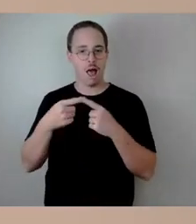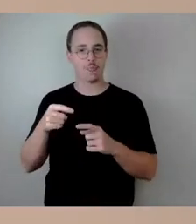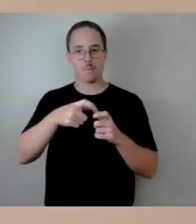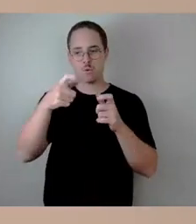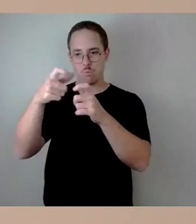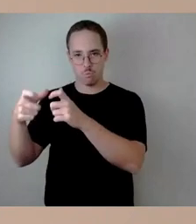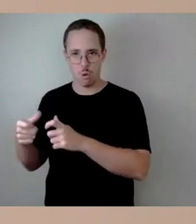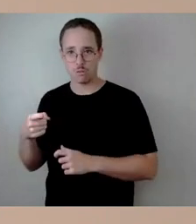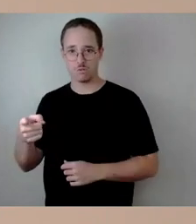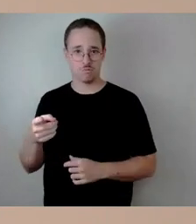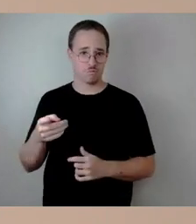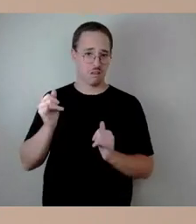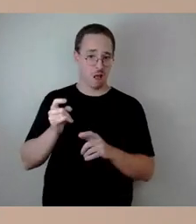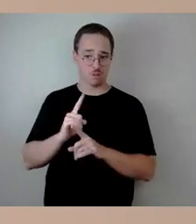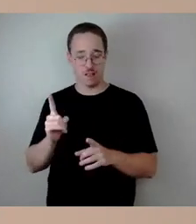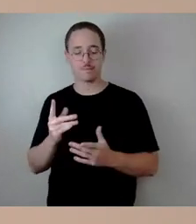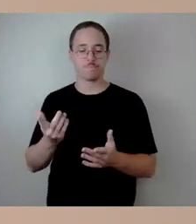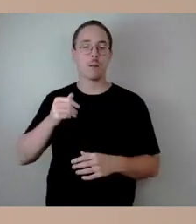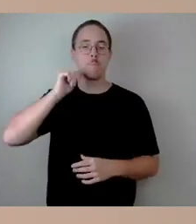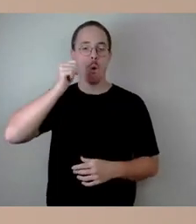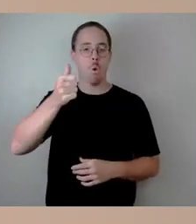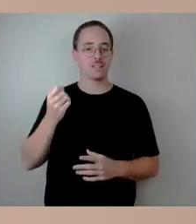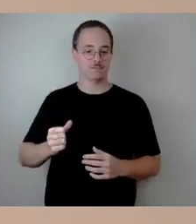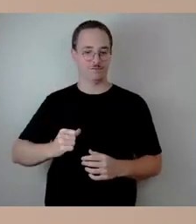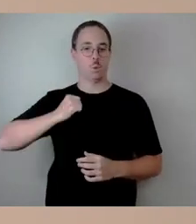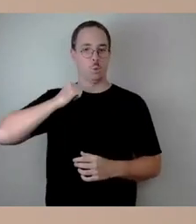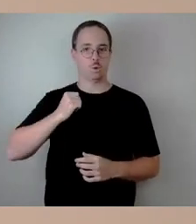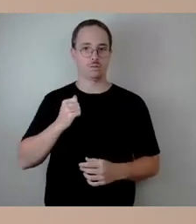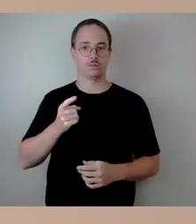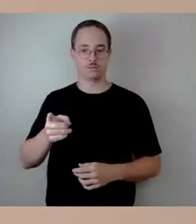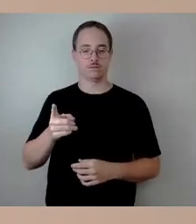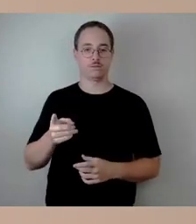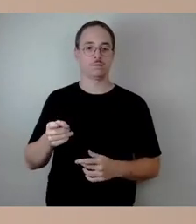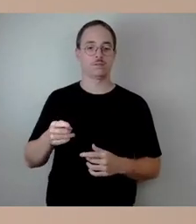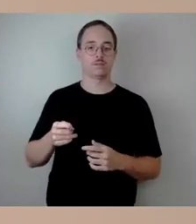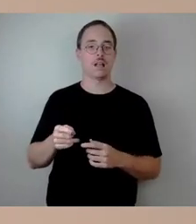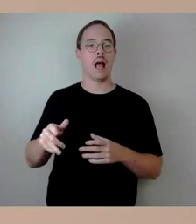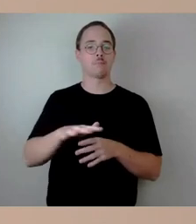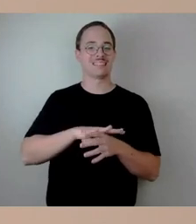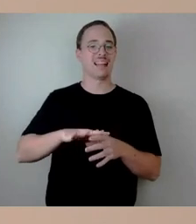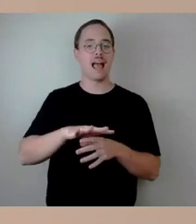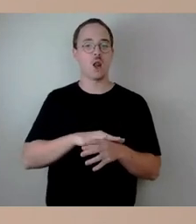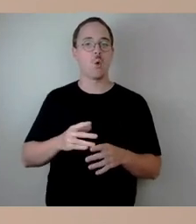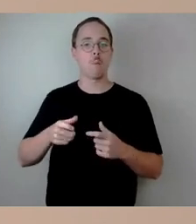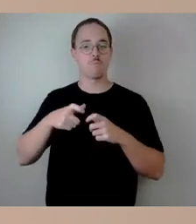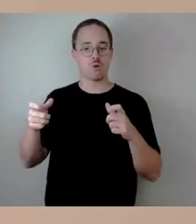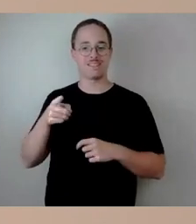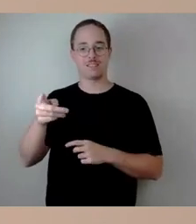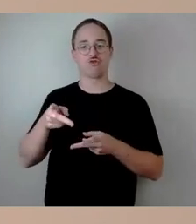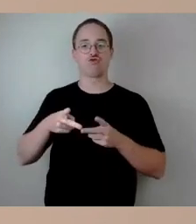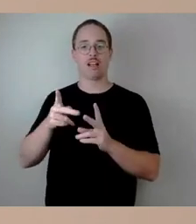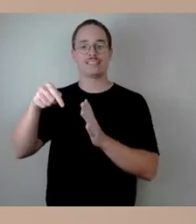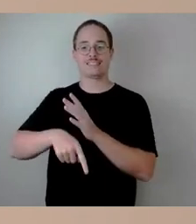diskutieren wir. Ich bin morgen früh bei der Abteilung Brücke beim Straßentiefbeamt. Das ist eins der Themen, die wir natürlich